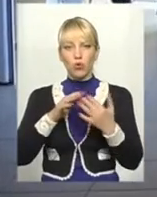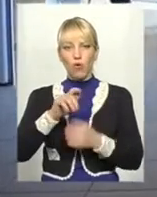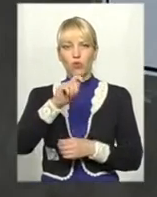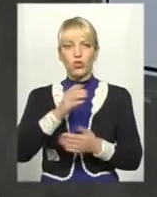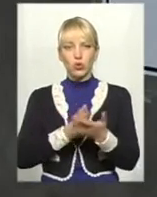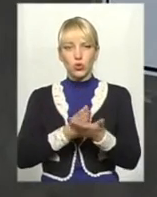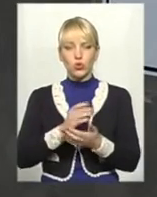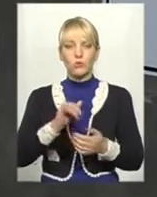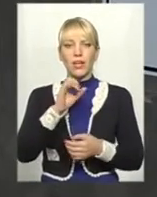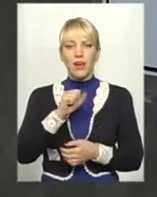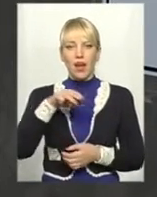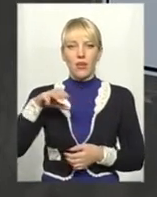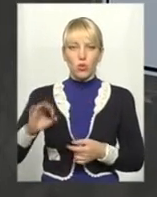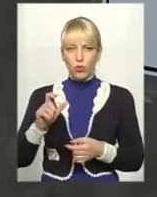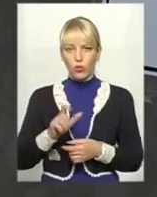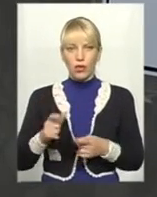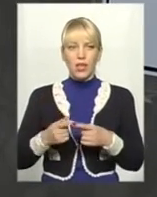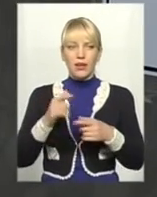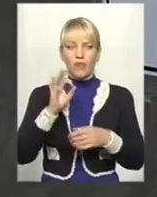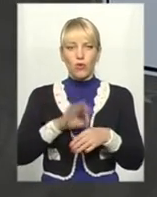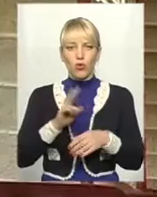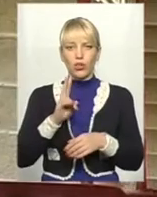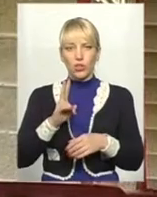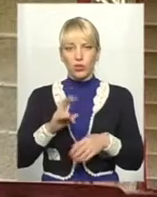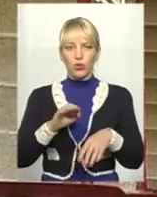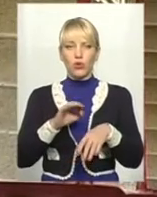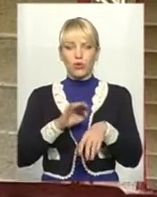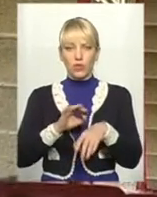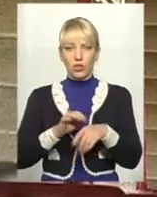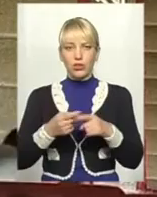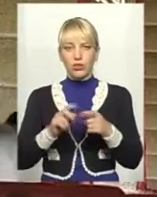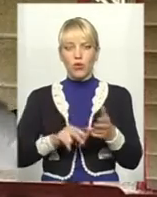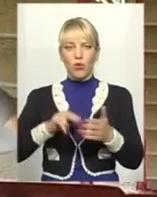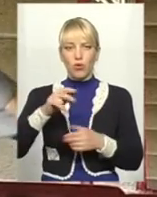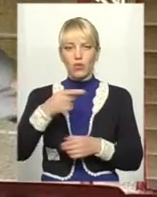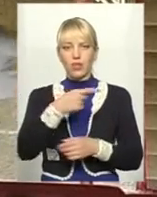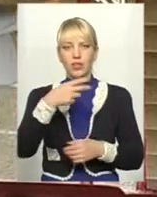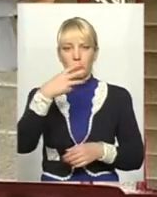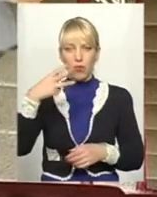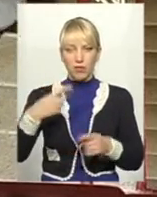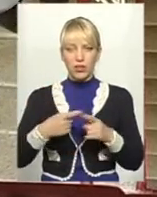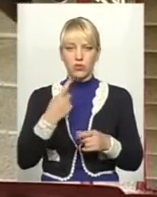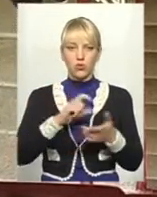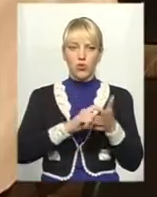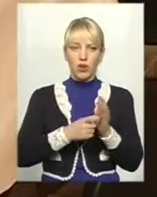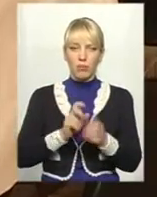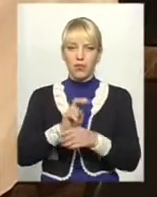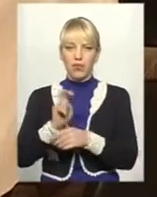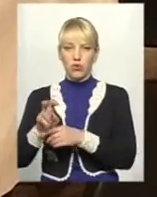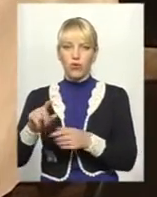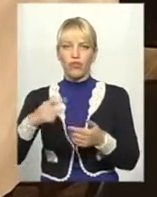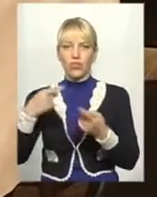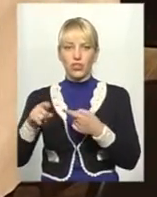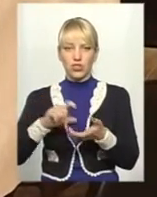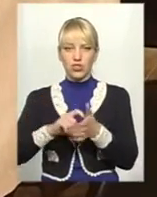Хворим, які ледь ходять, доводиться по кілька разів на день долати відстань у три поверхи з одного кабінету в інший. Важких пацієнтів